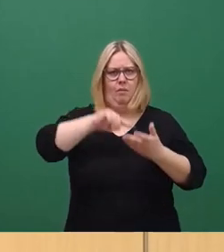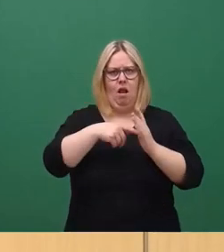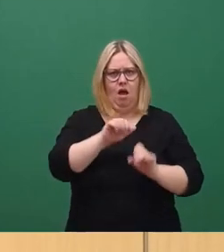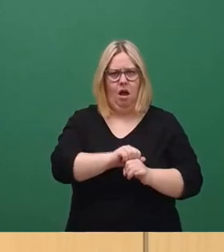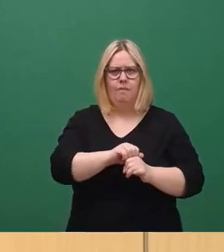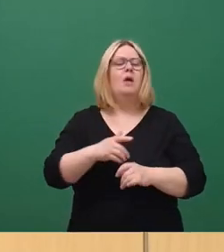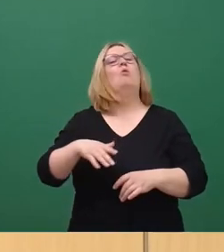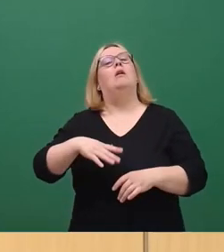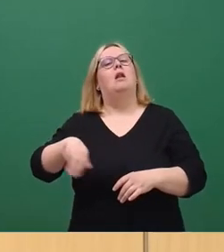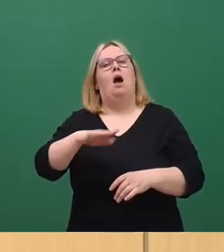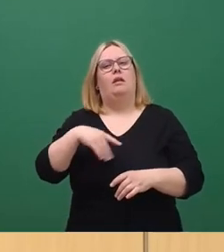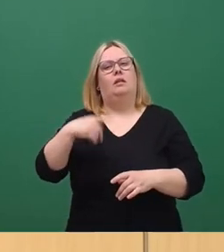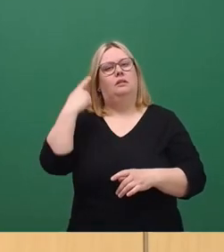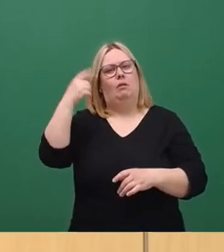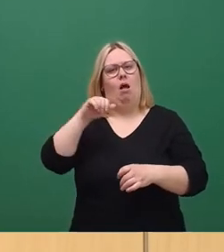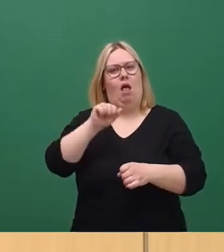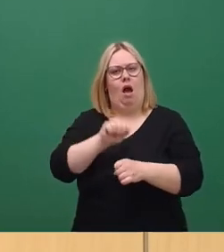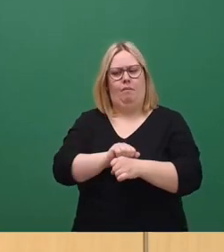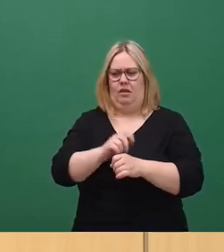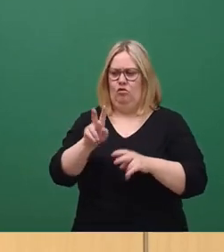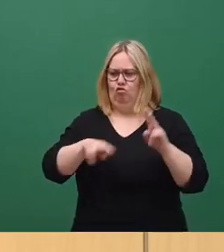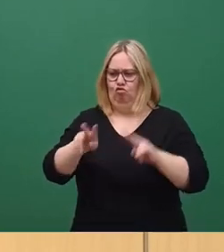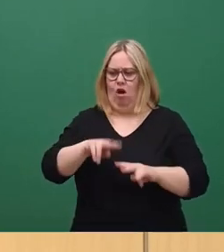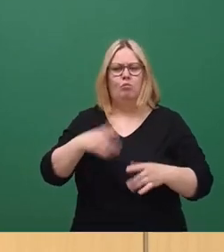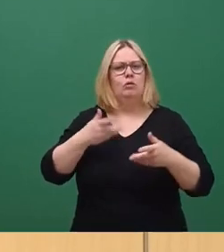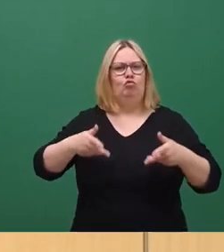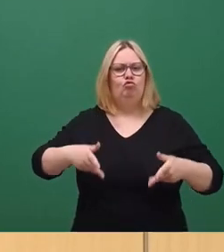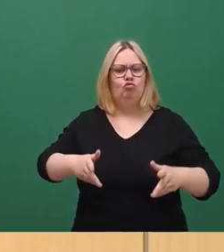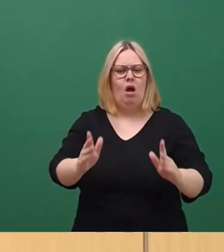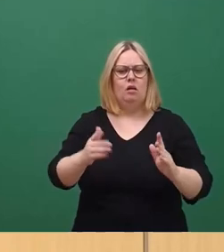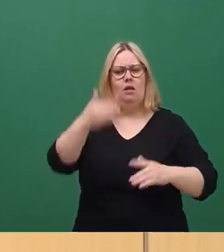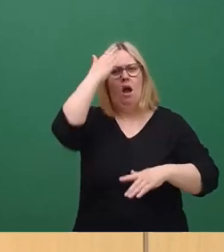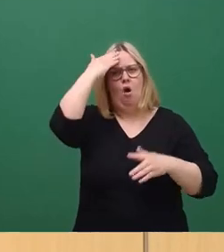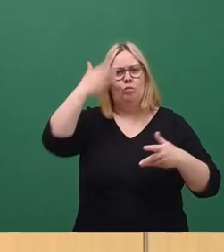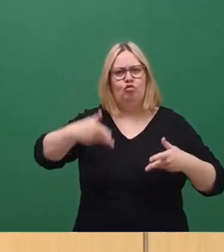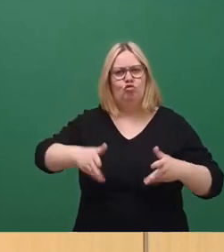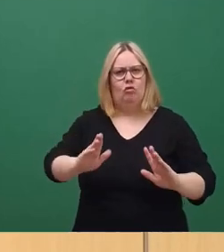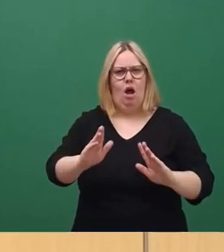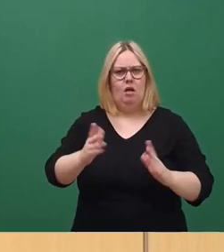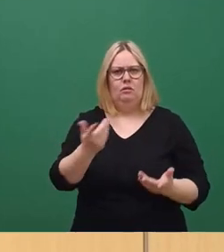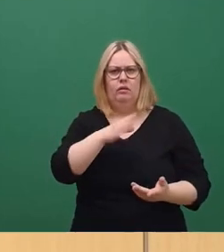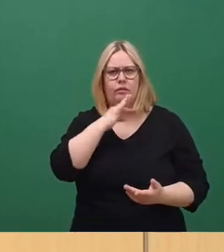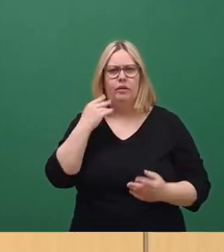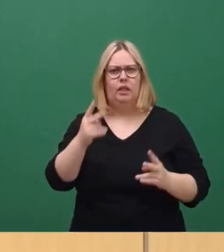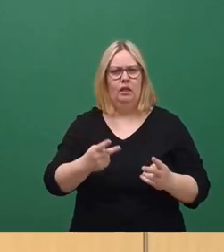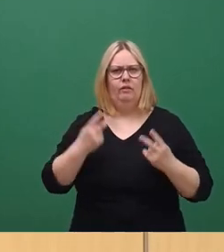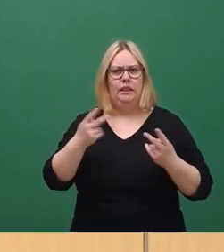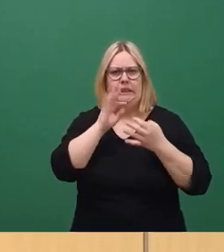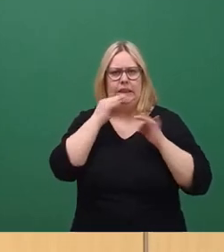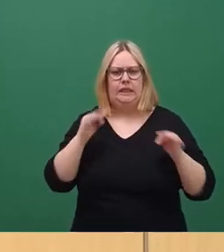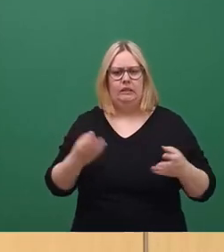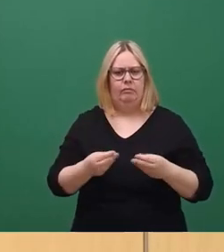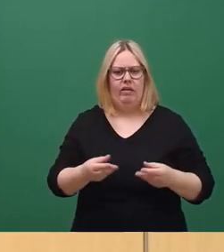Landesdenkmalamt zugeschaut, als auf der Straße, auf der Hauptstraße viele wichtige Details verschwunden sind?